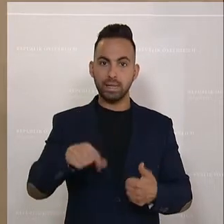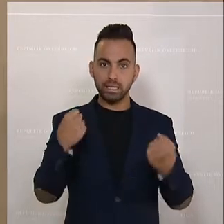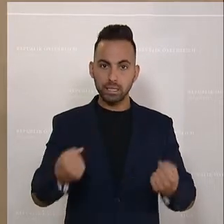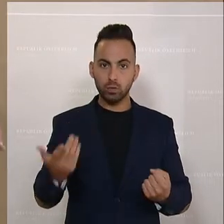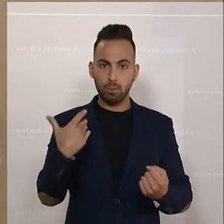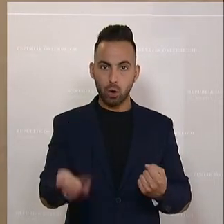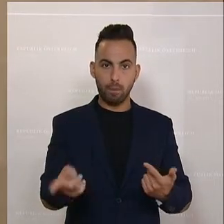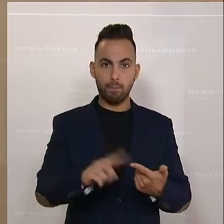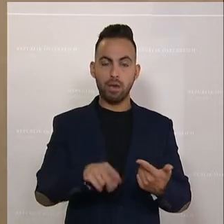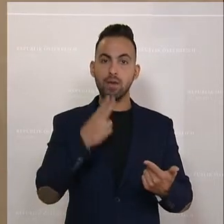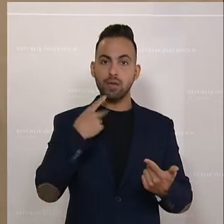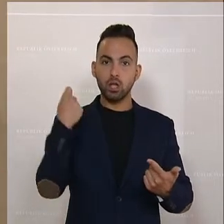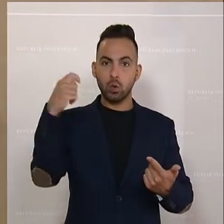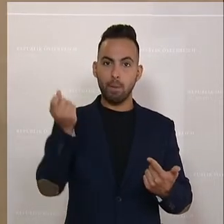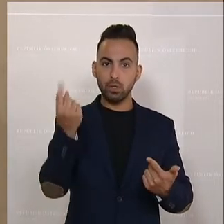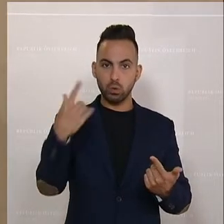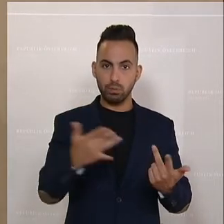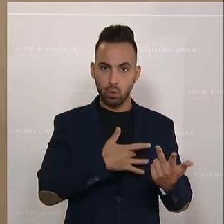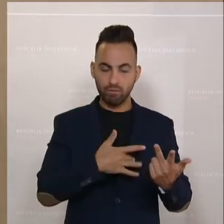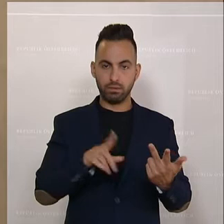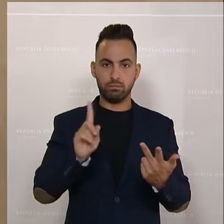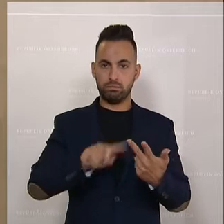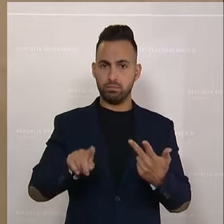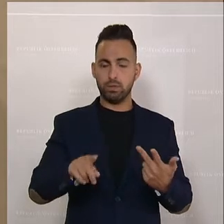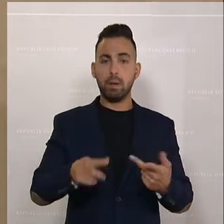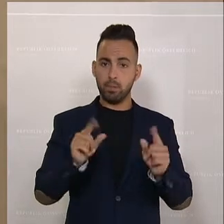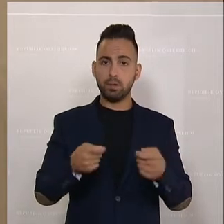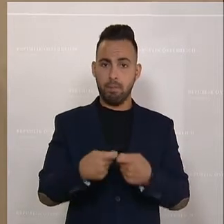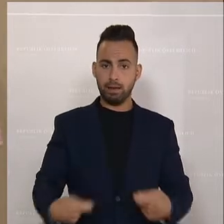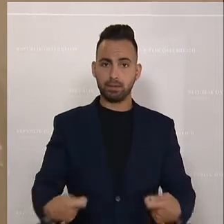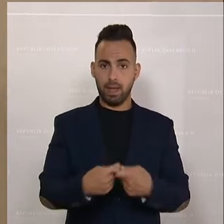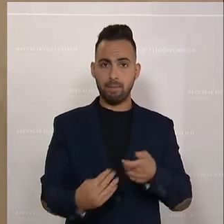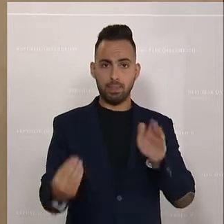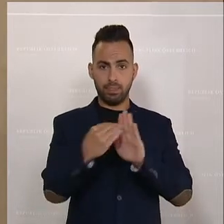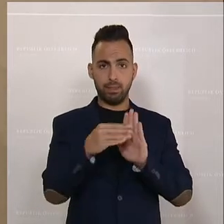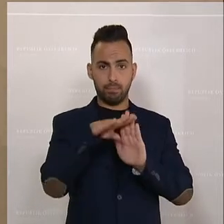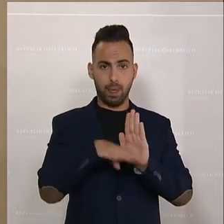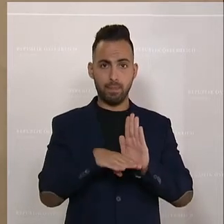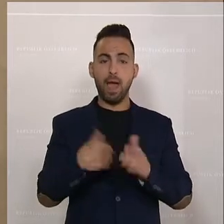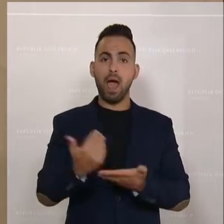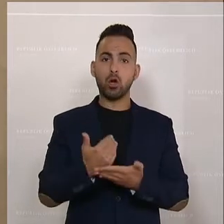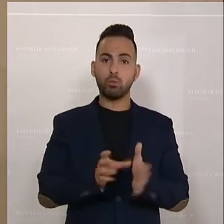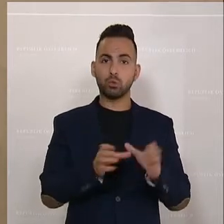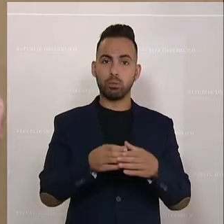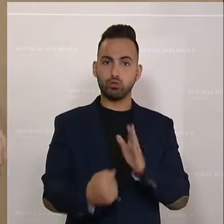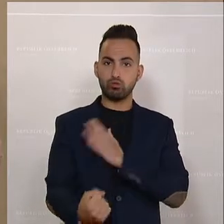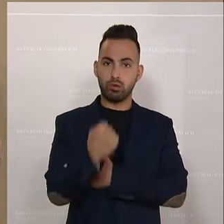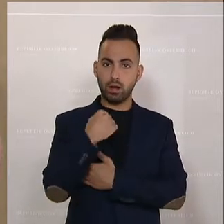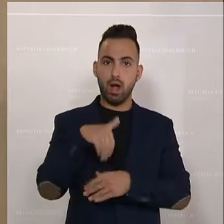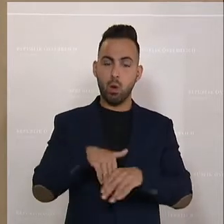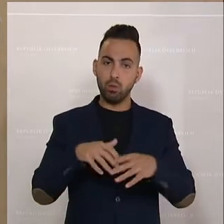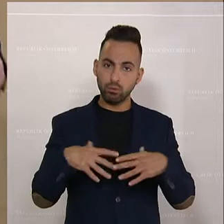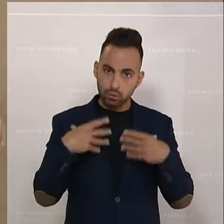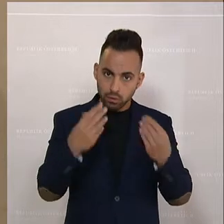Menschen, die besonders stark von der Beteuerung betroffen sind. Also Maßnahmen, um insbesondere diese Einkommensgruppen zu stärken und bestmöglich dabei zu